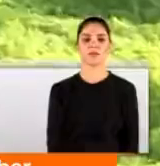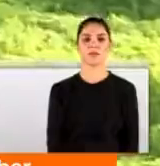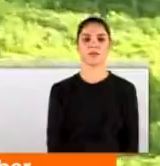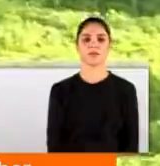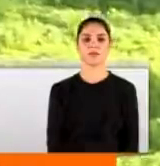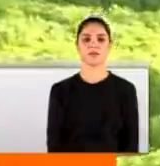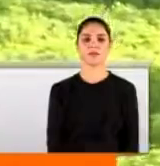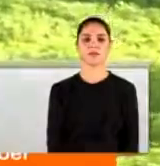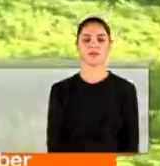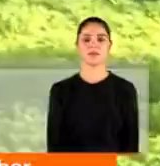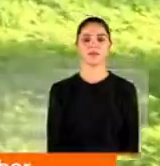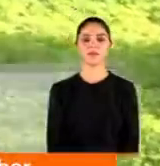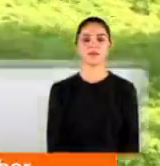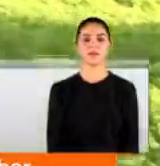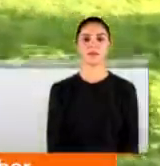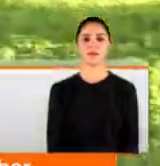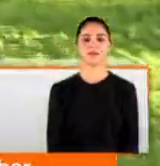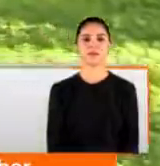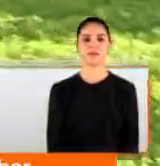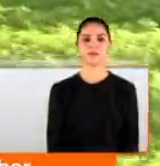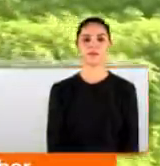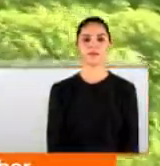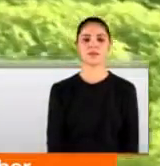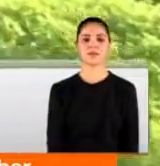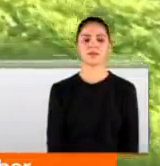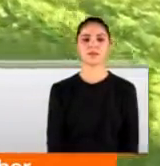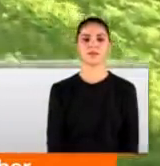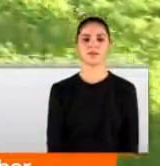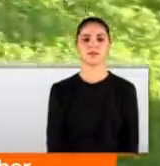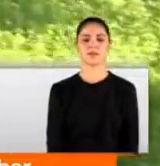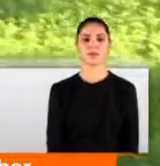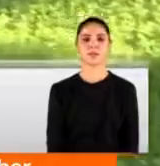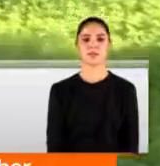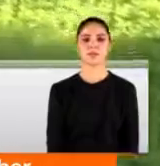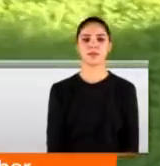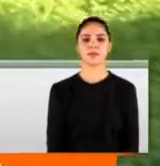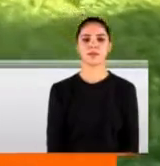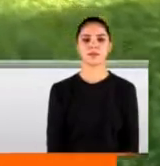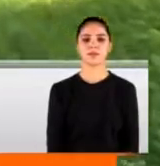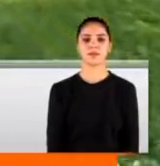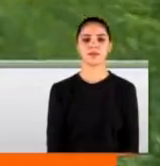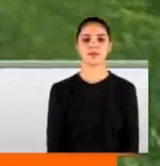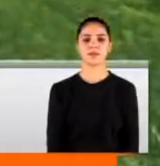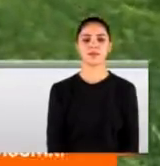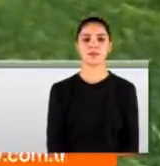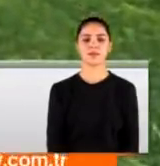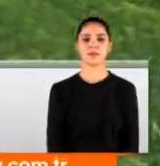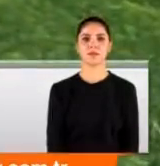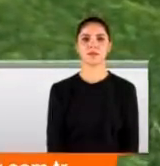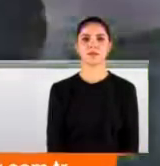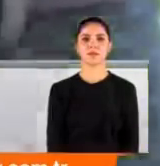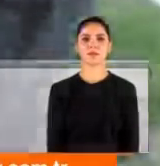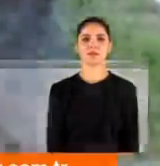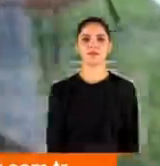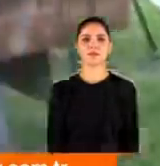Zeytinde bereketli bir yıl geçiren üreticiler topladıkları zeytini aldıktan sonra zeytinyağı yapmak için fabrikaların yolunu